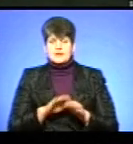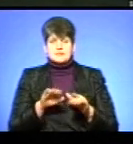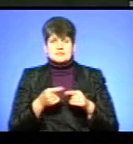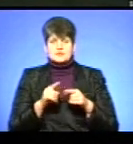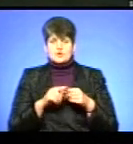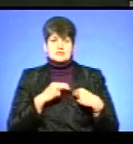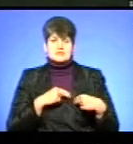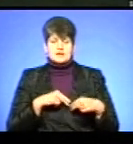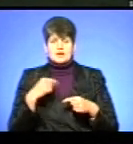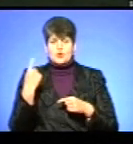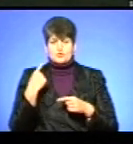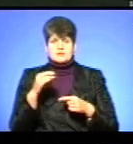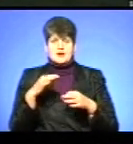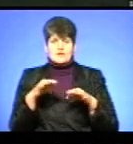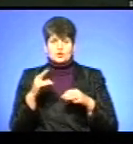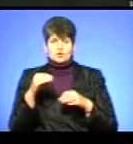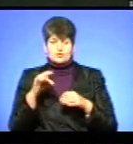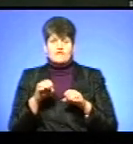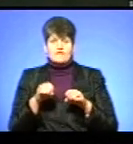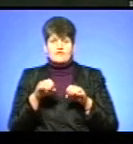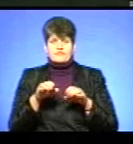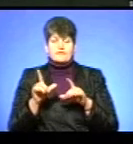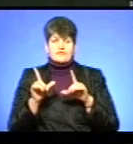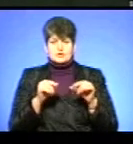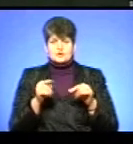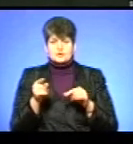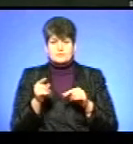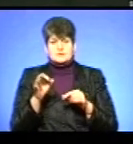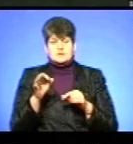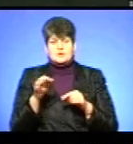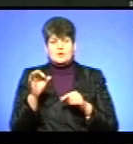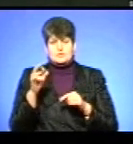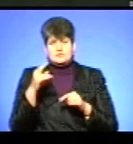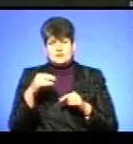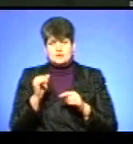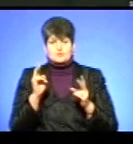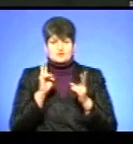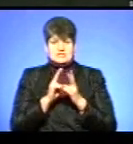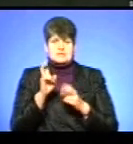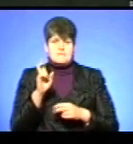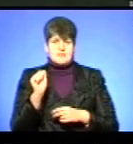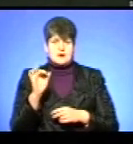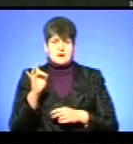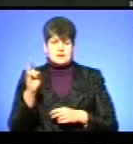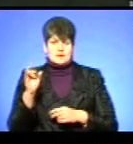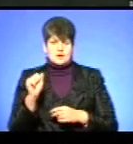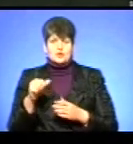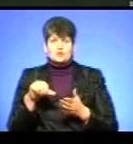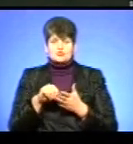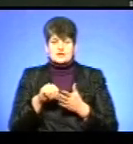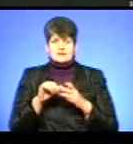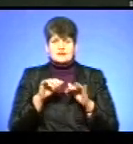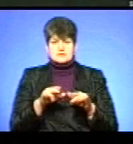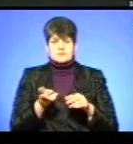працівники облавтодору вирішили до Тернопільської облдержадміністрації, щоб зустрітися зі Степаном Барною. До учасників акції